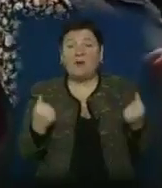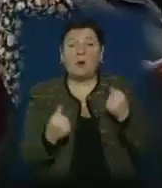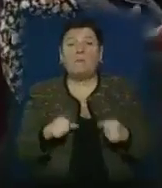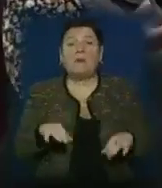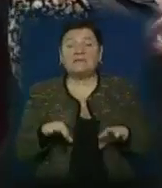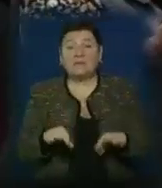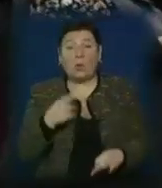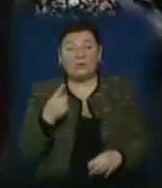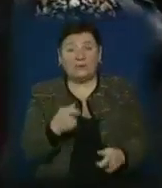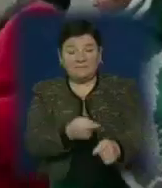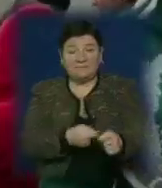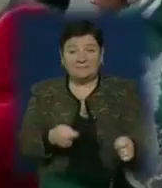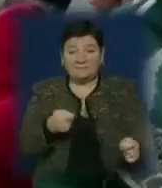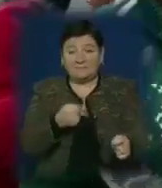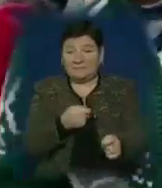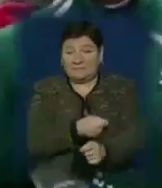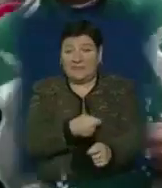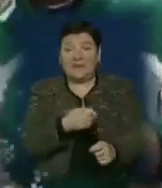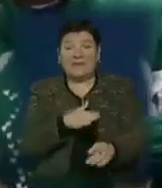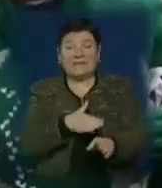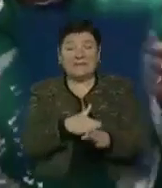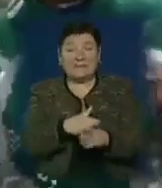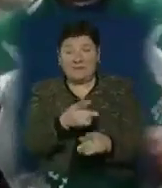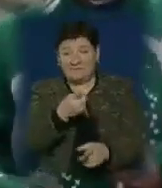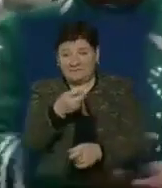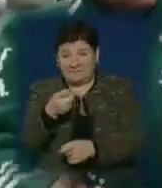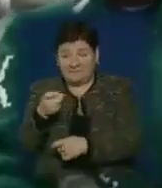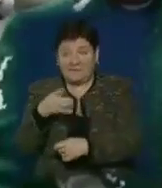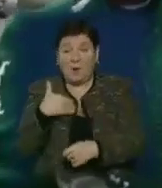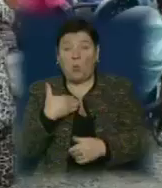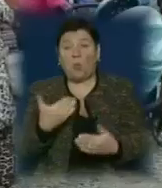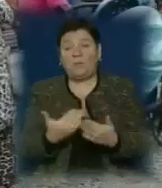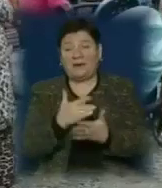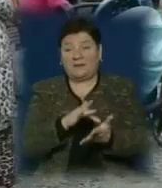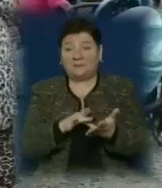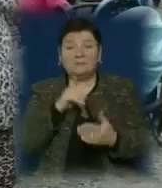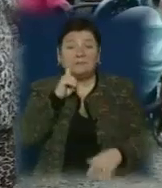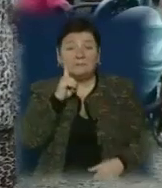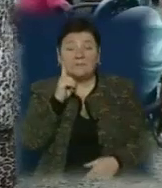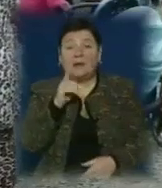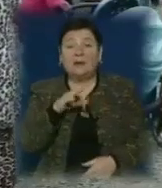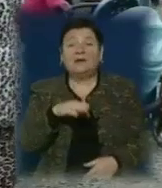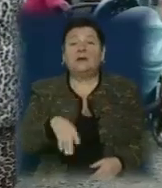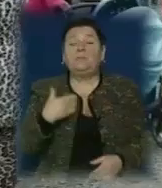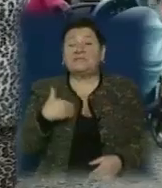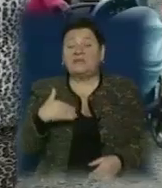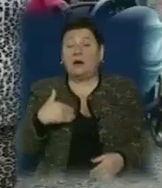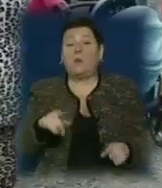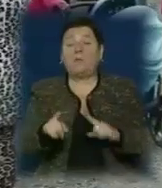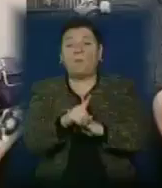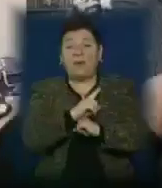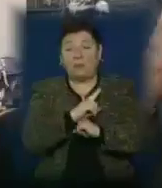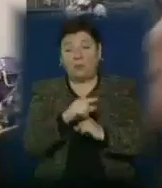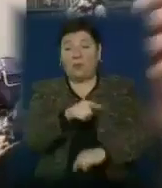звідки один з хлопців витягнув автоматичну зброю та здійснив кілька пострілів у бік юнаків. Один з них після важкого поранення помер у